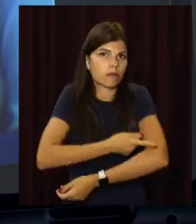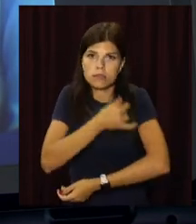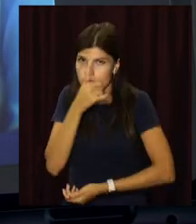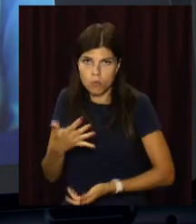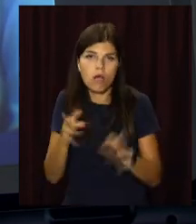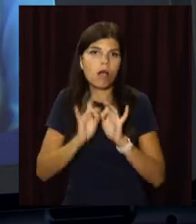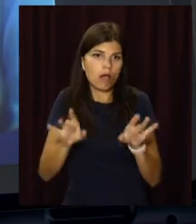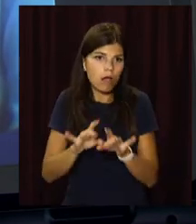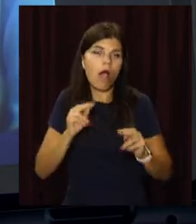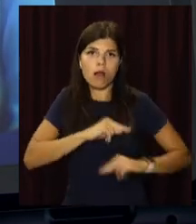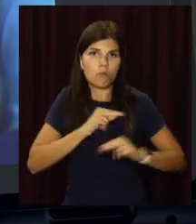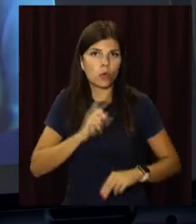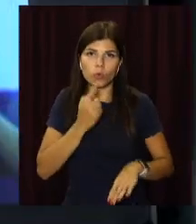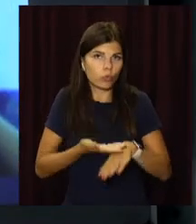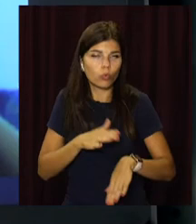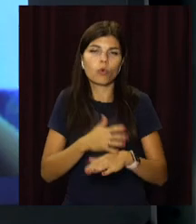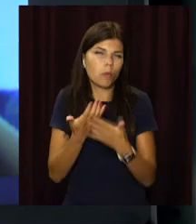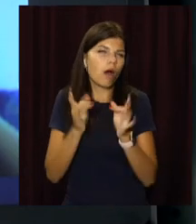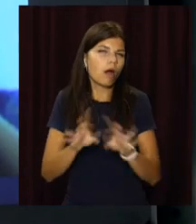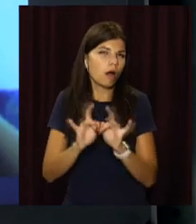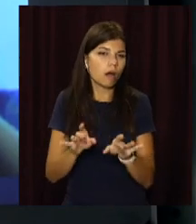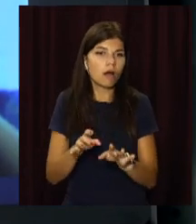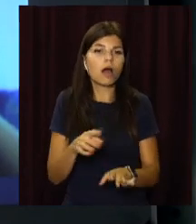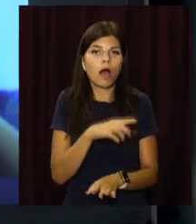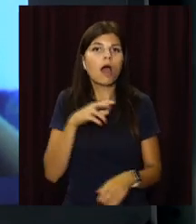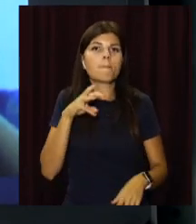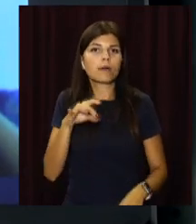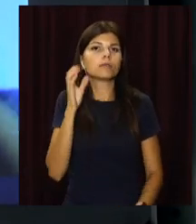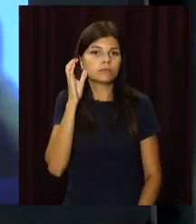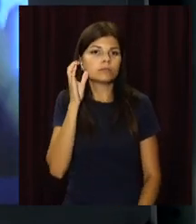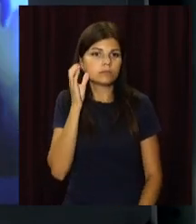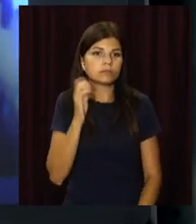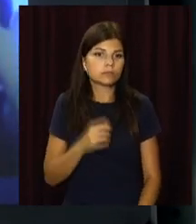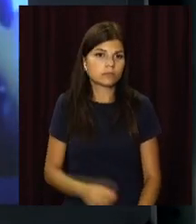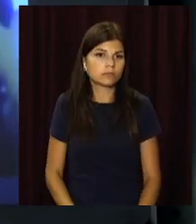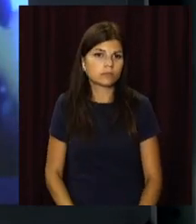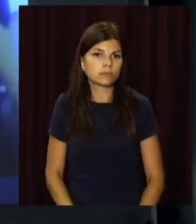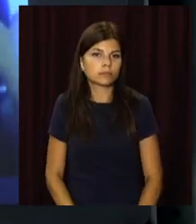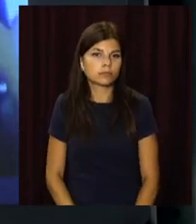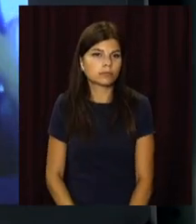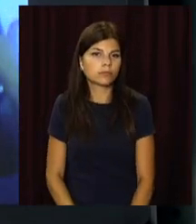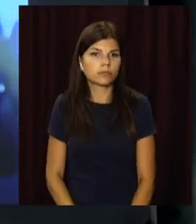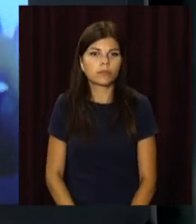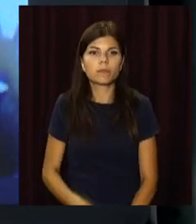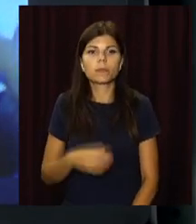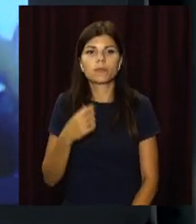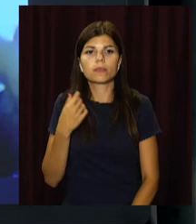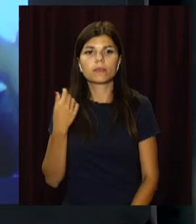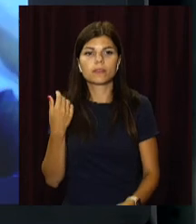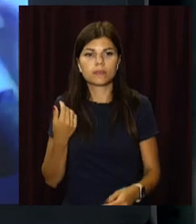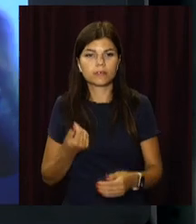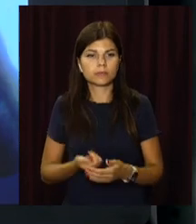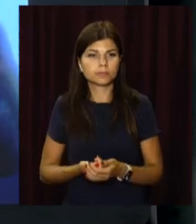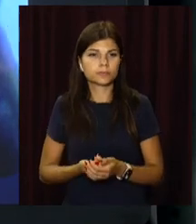може проїти, а не може бути. У голова, який самодат, в мене є дочка, яка 15 років.